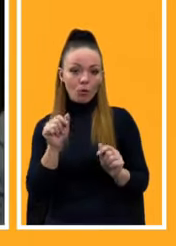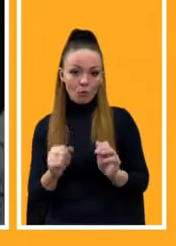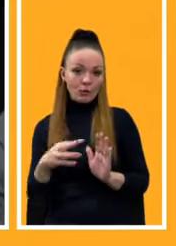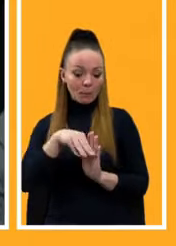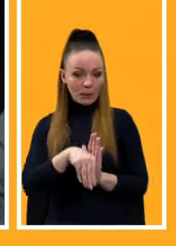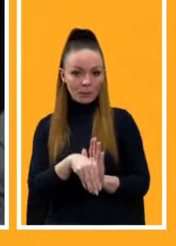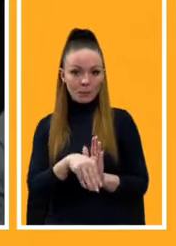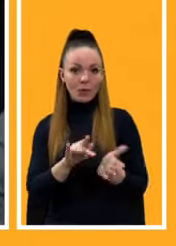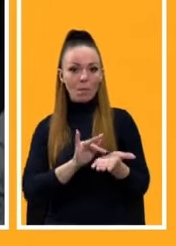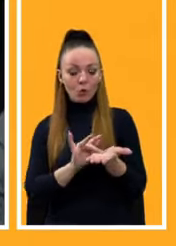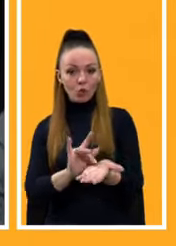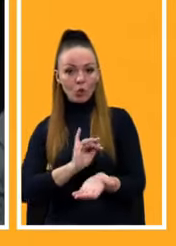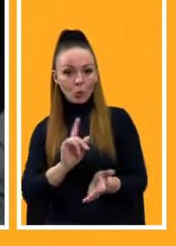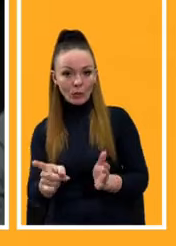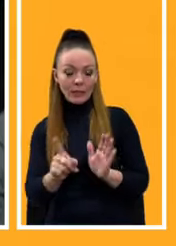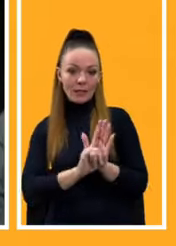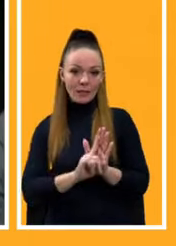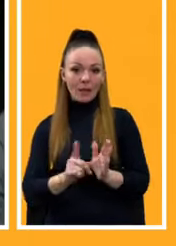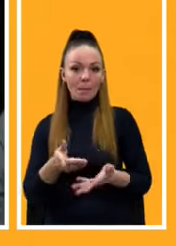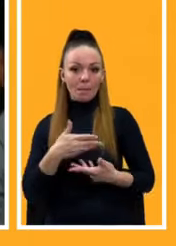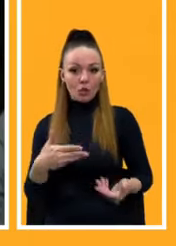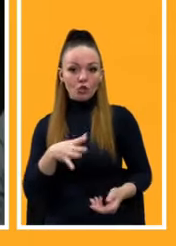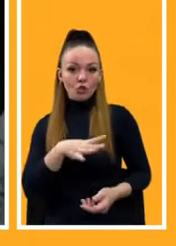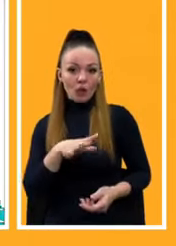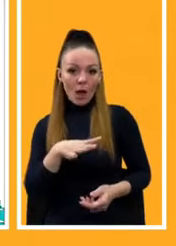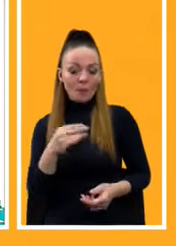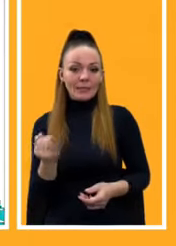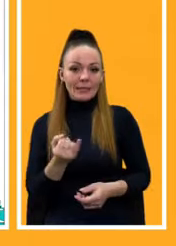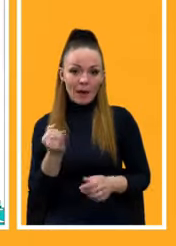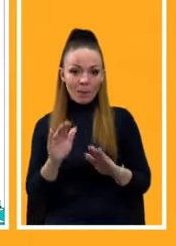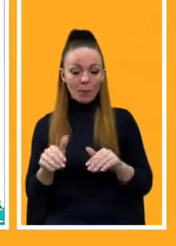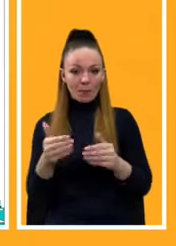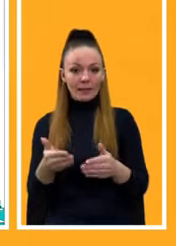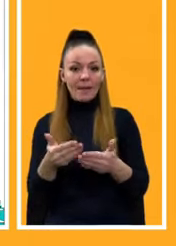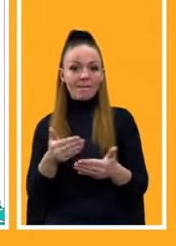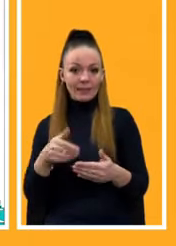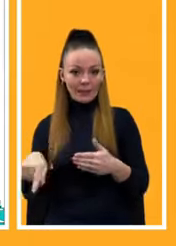подорожей туди і назад. Тобто, ми чекаємо цікавих пропозицій від ринку.